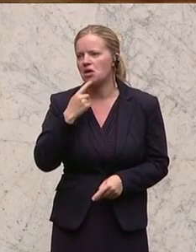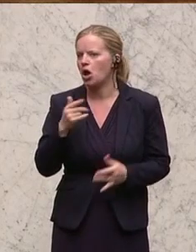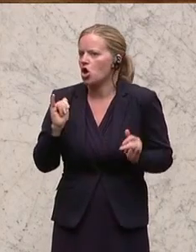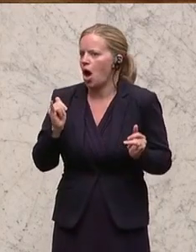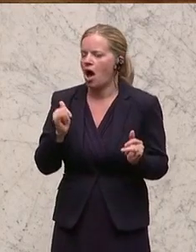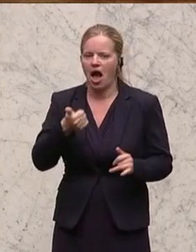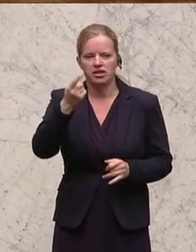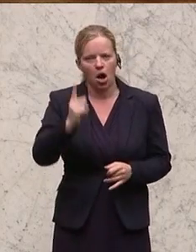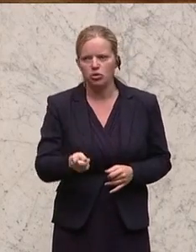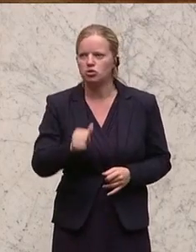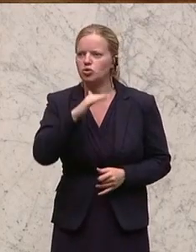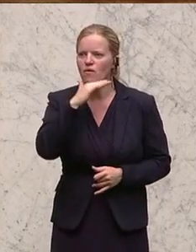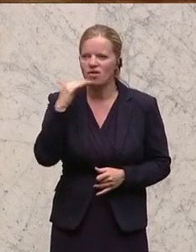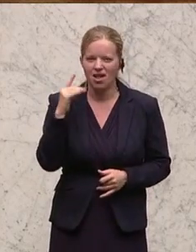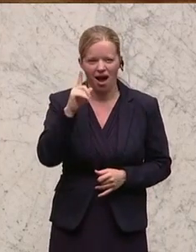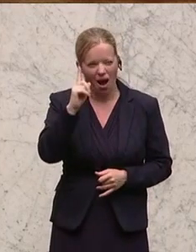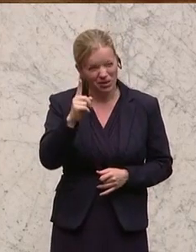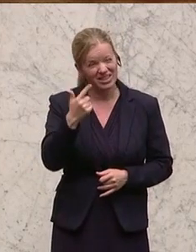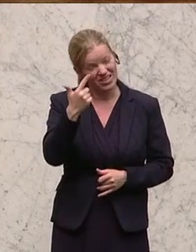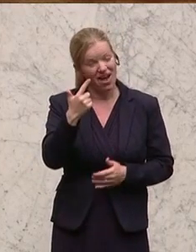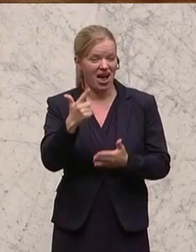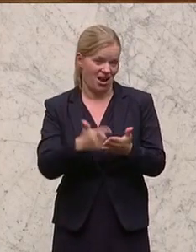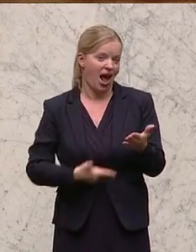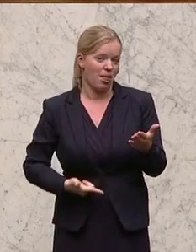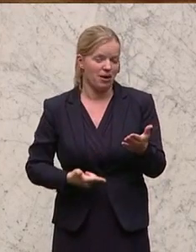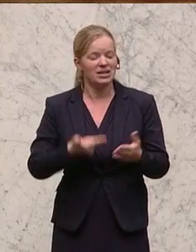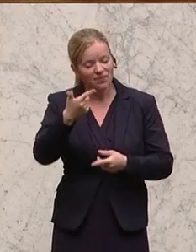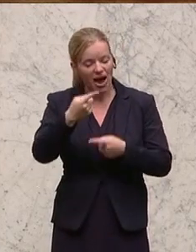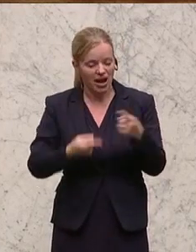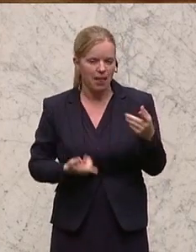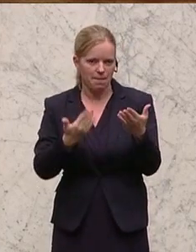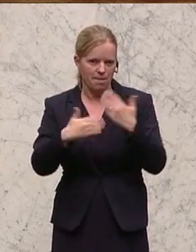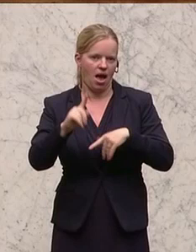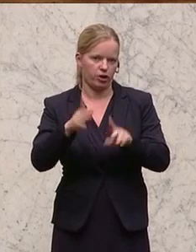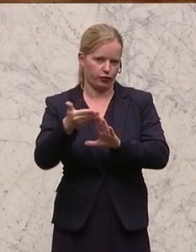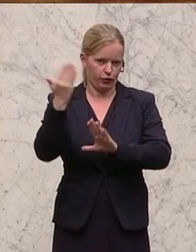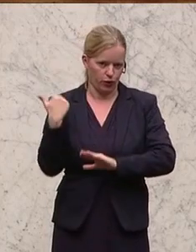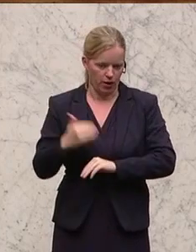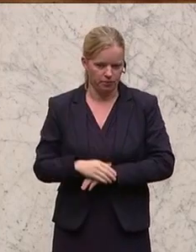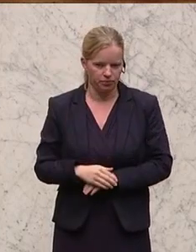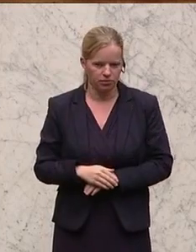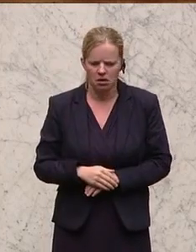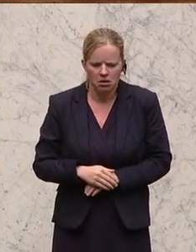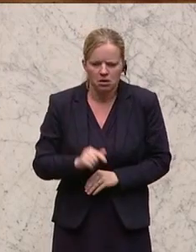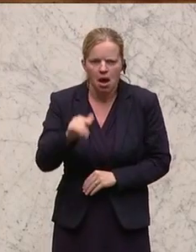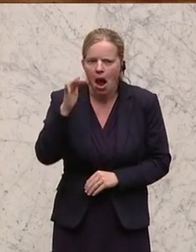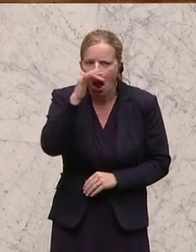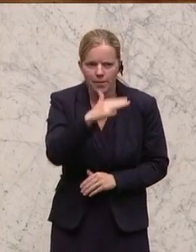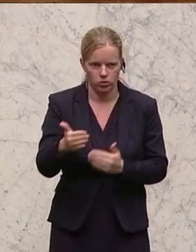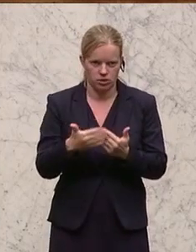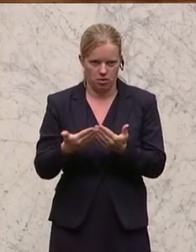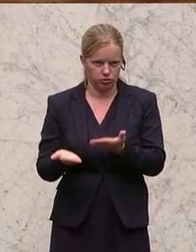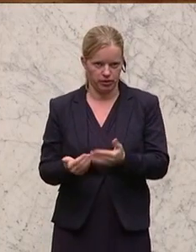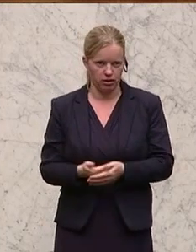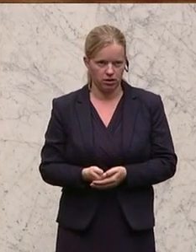Welt. Immerhin das Zweieinhalbfache der Steuer wird jetzt dann vorgeschrieben. Bei einem nicht-dramatischen Beispiel. Das